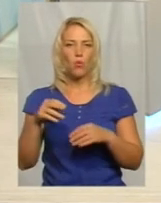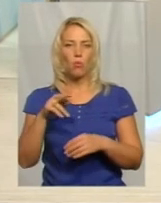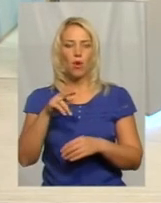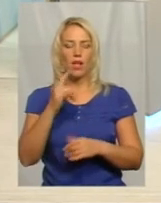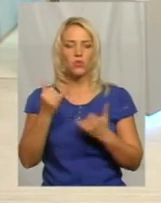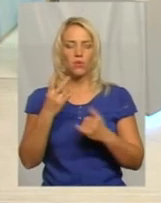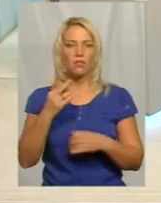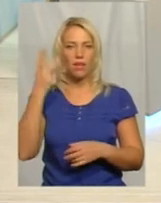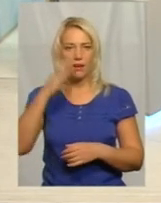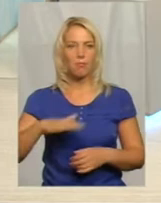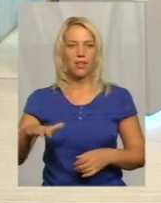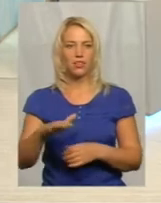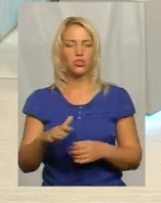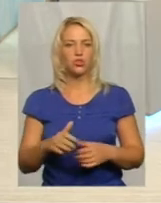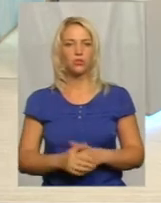Ну,